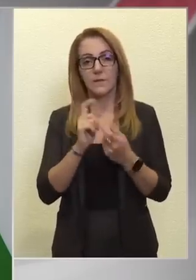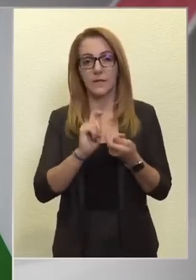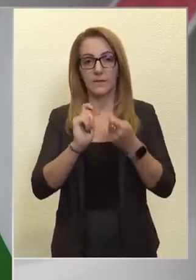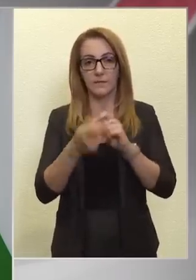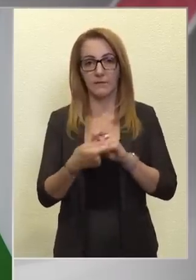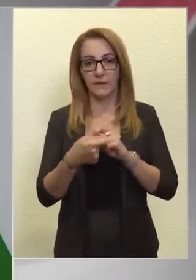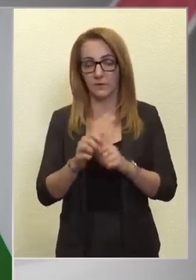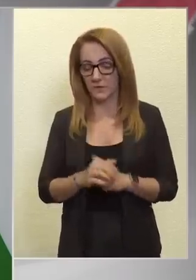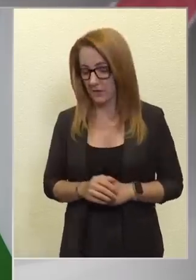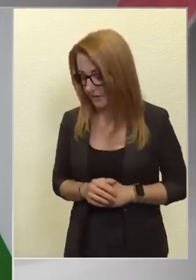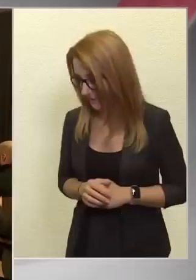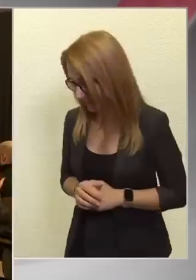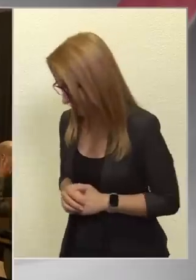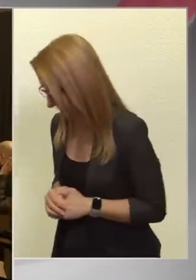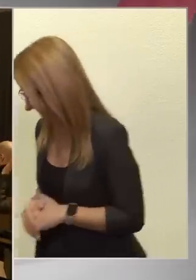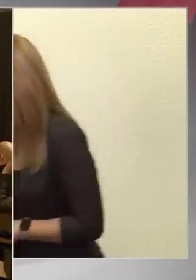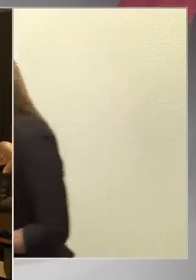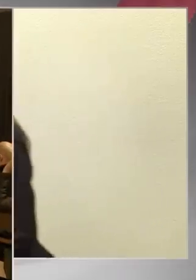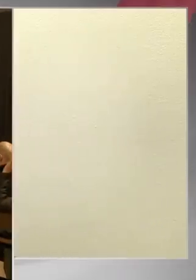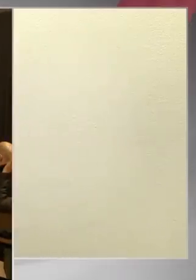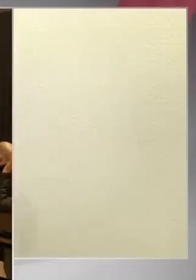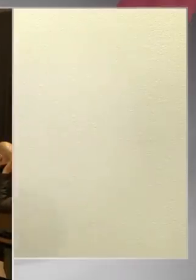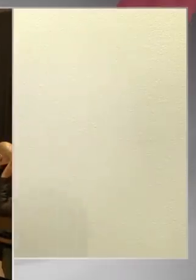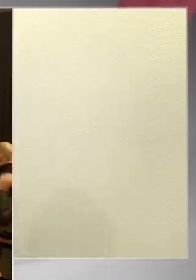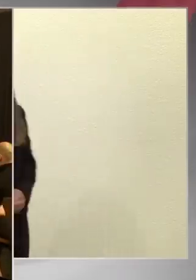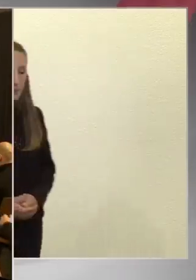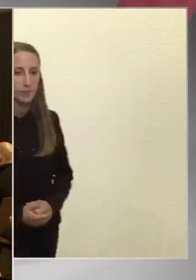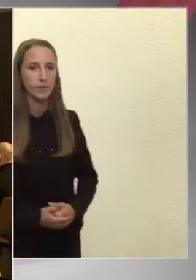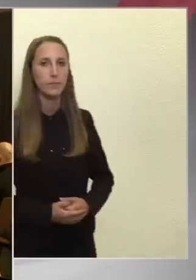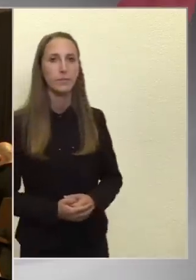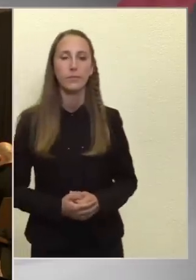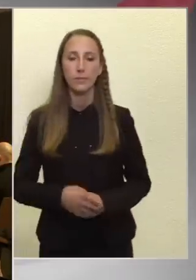megváltoztatni. Köszönöm szépen. Elmegy.